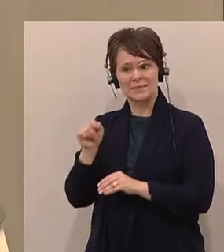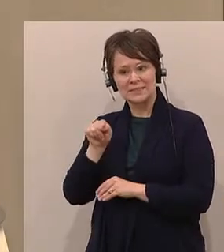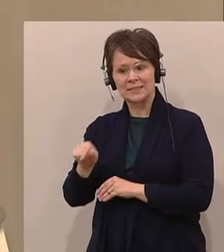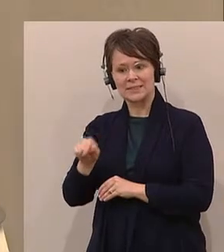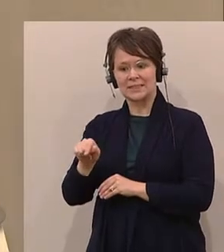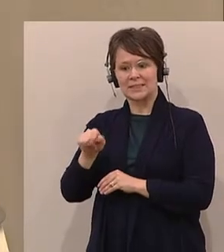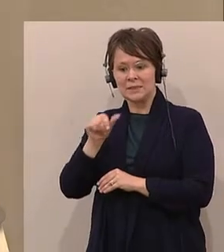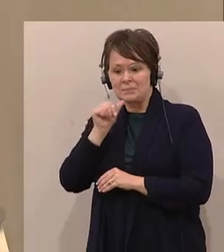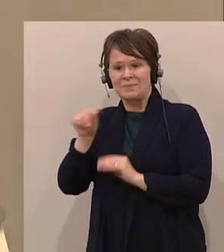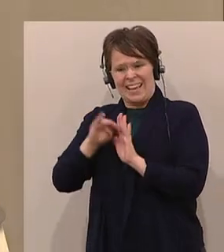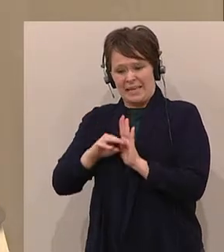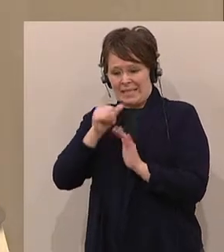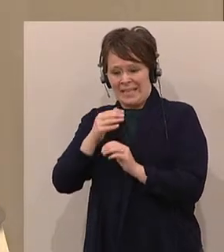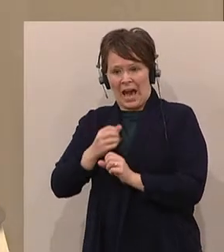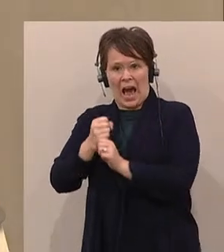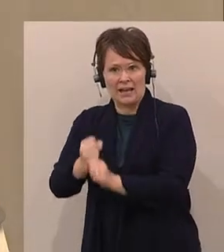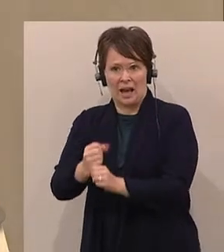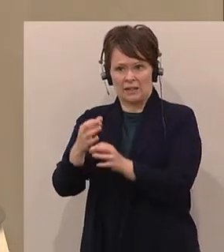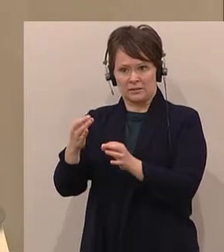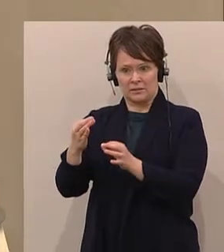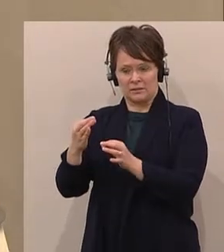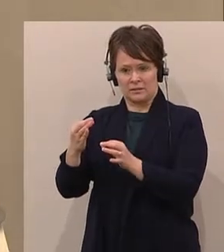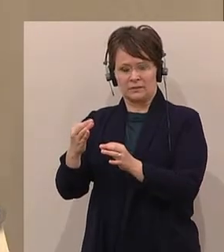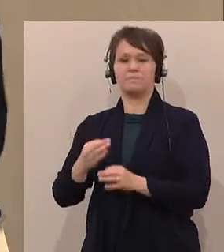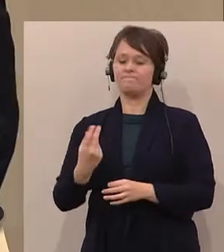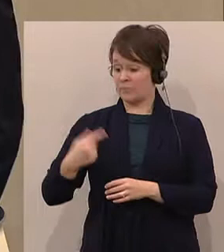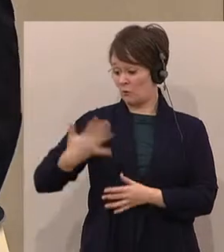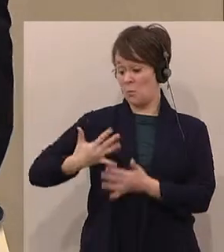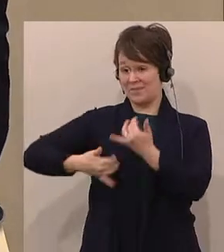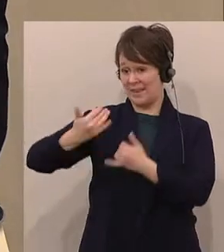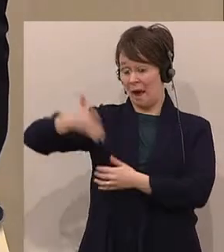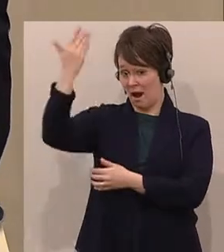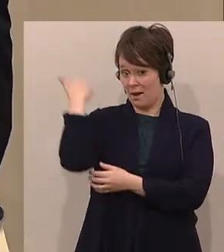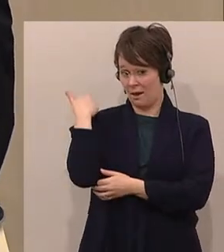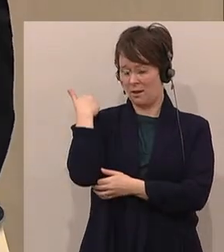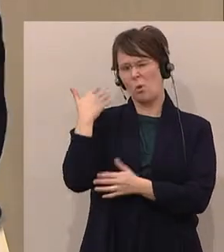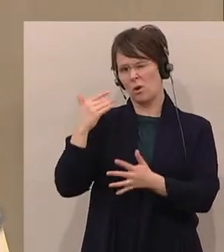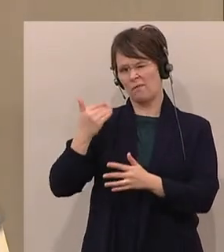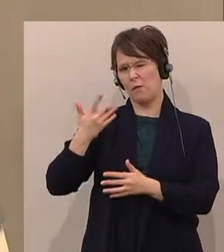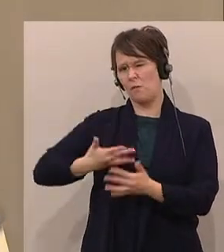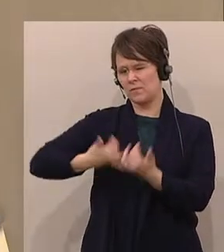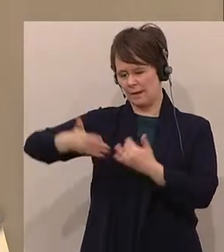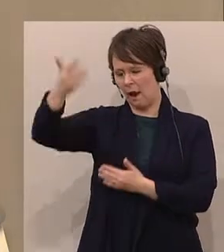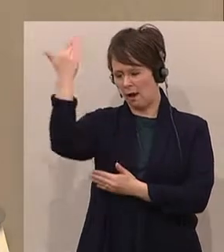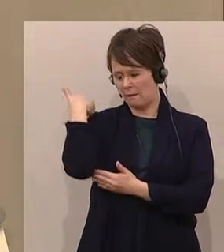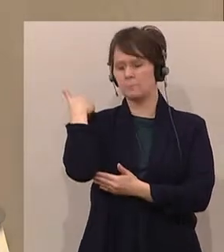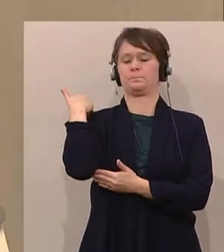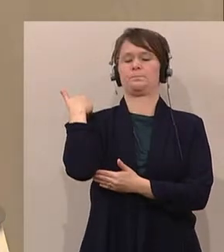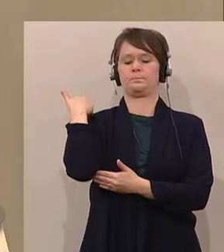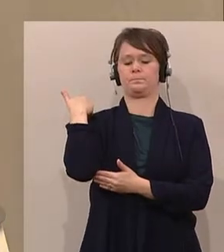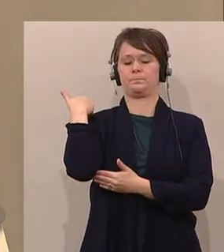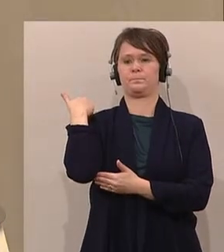eingehalten werden und abgestellt werden. Wir haben vor 50 Jahren ungefähr, vor 50 Jahren, 3